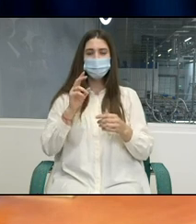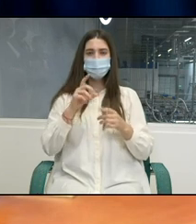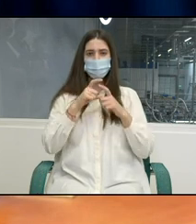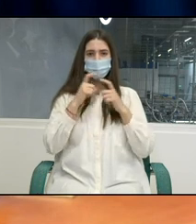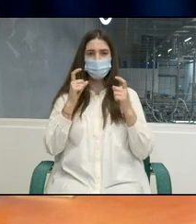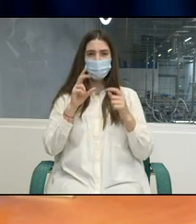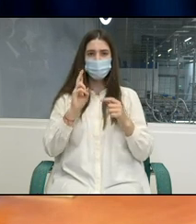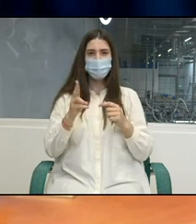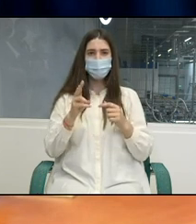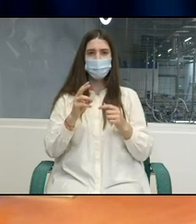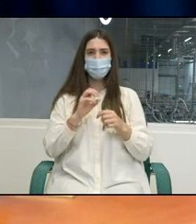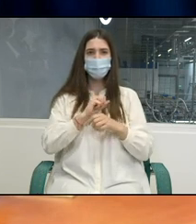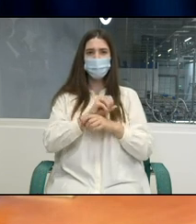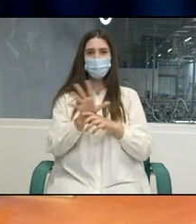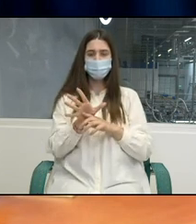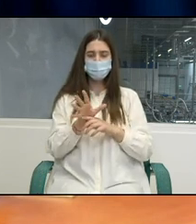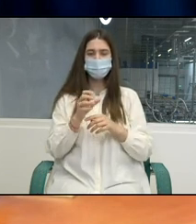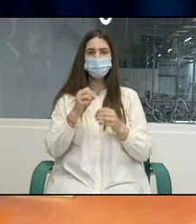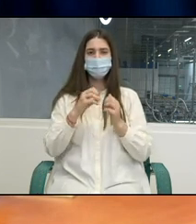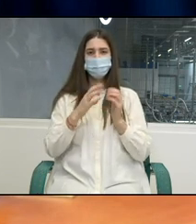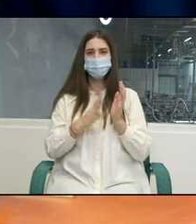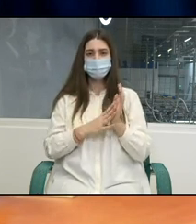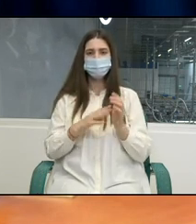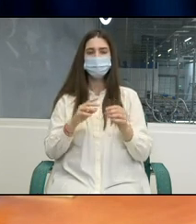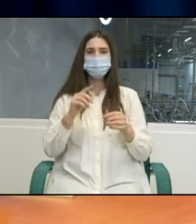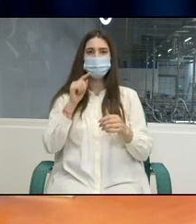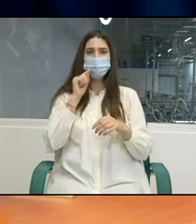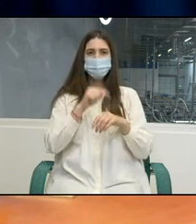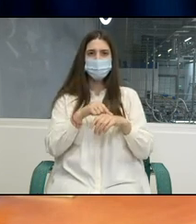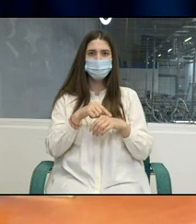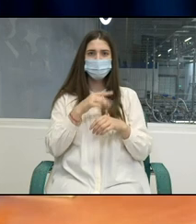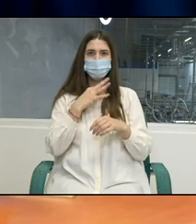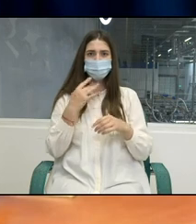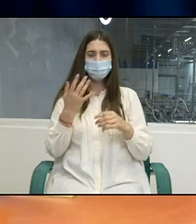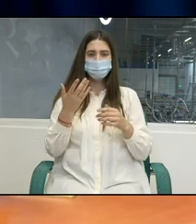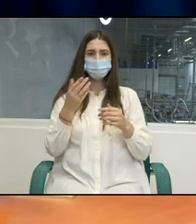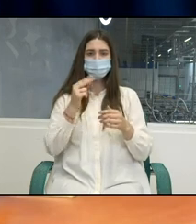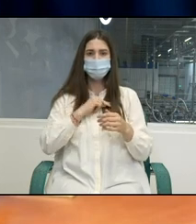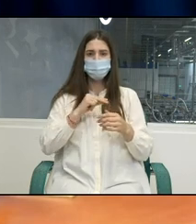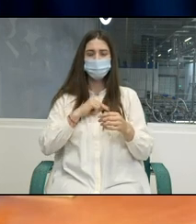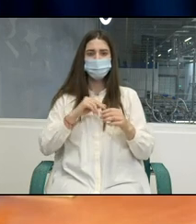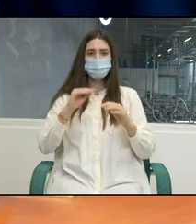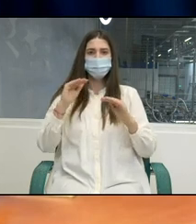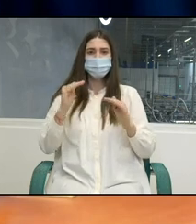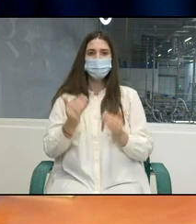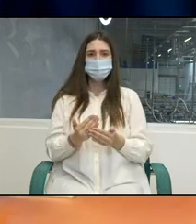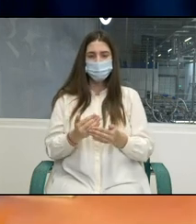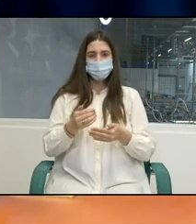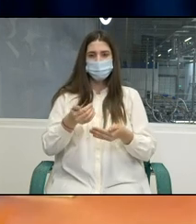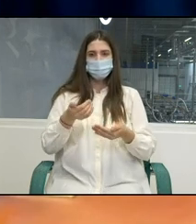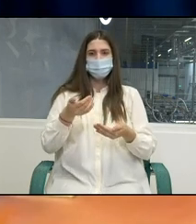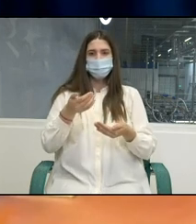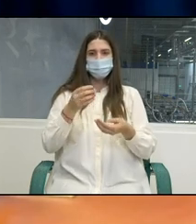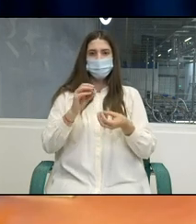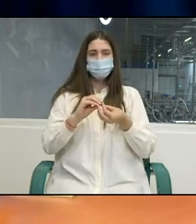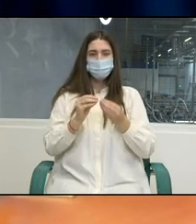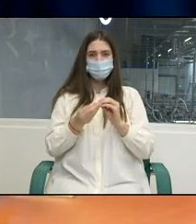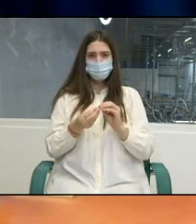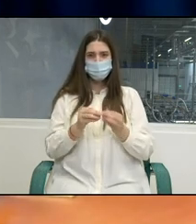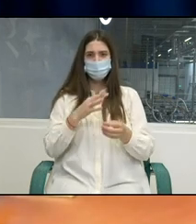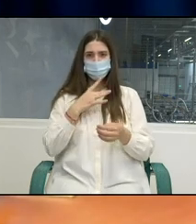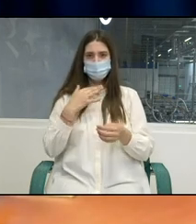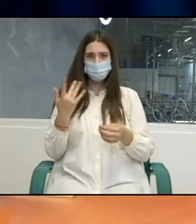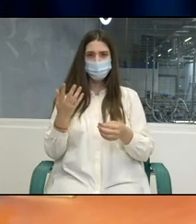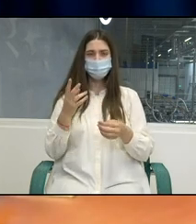2020 a pieței muncii și o reducere în continuare a nivelului de ocupare. Noi sperăm foarte mult că programul nou de țară privind muncă